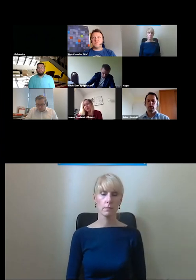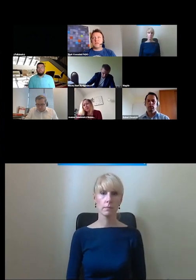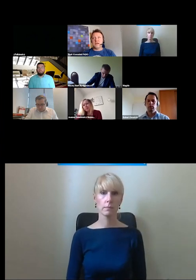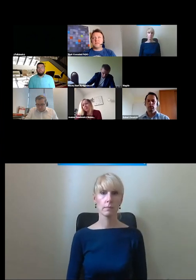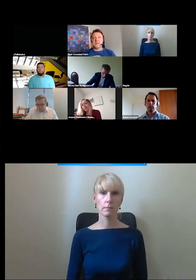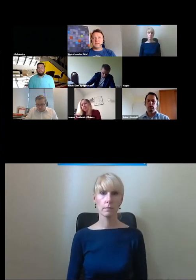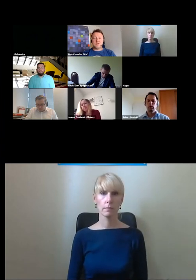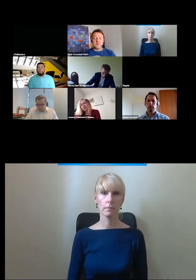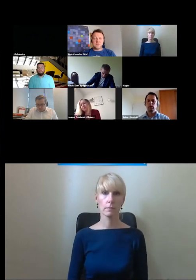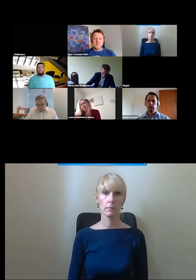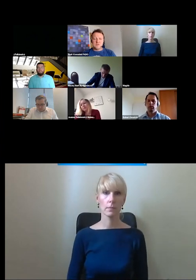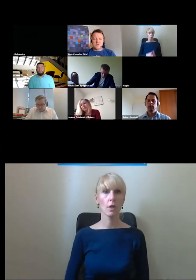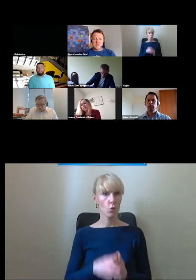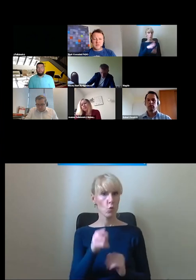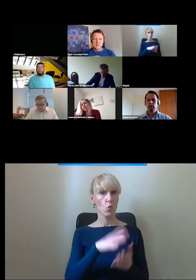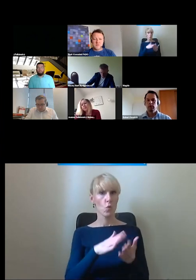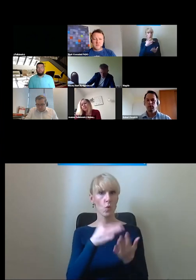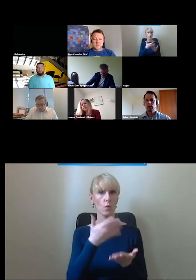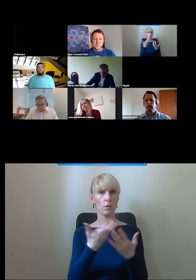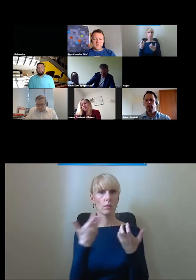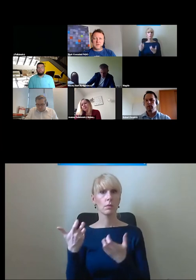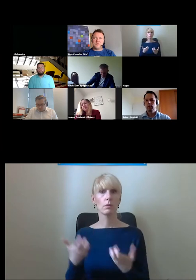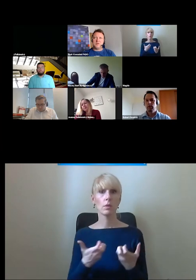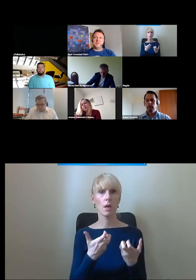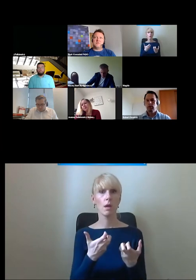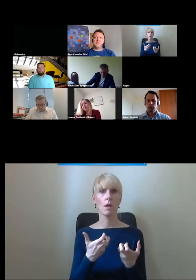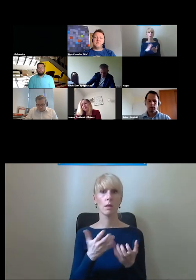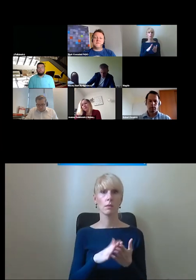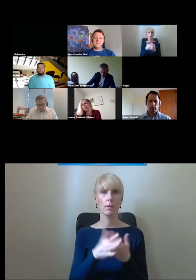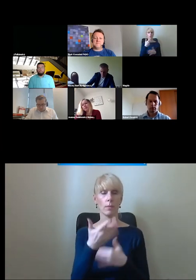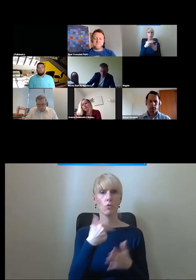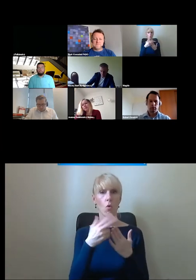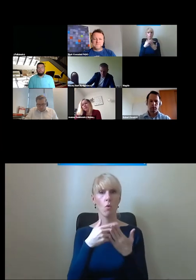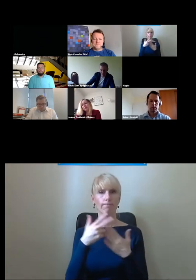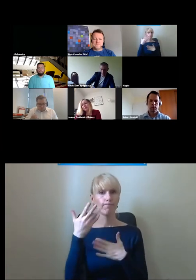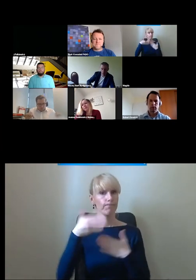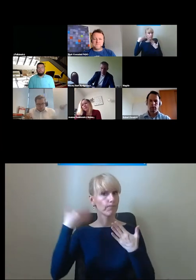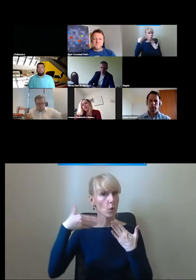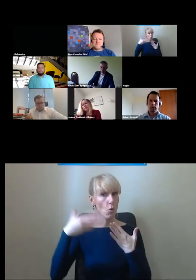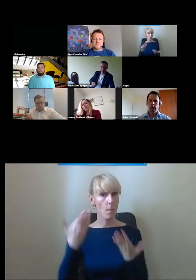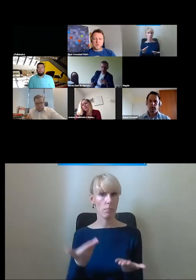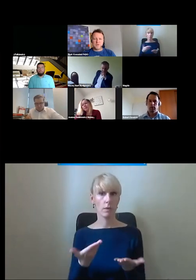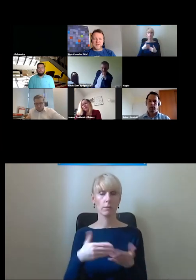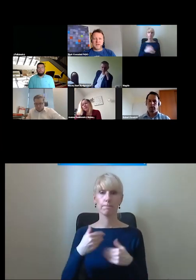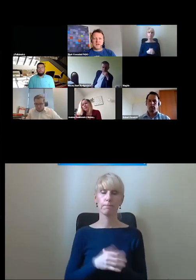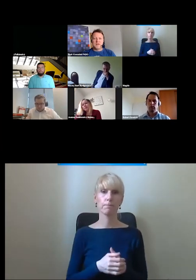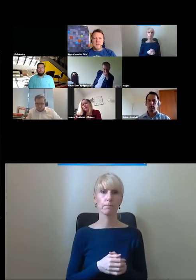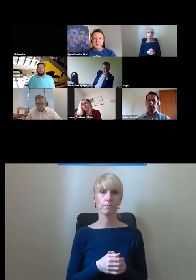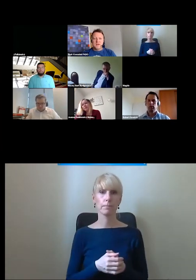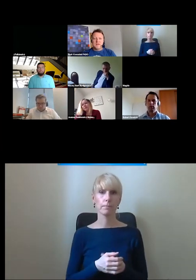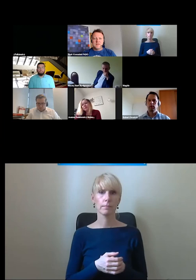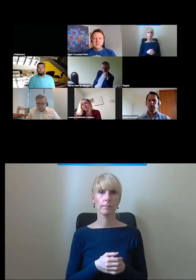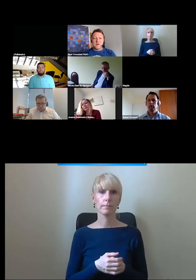tutaj tak zachęcam też do do komentarzy i do ewentualnych pytań do do Konrada